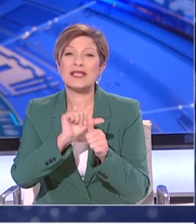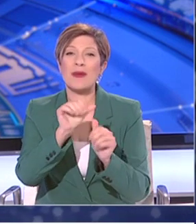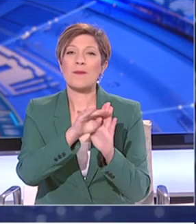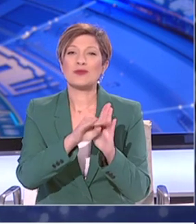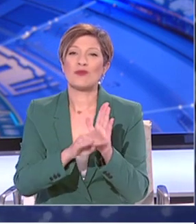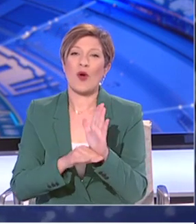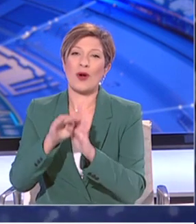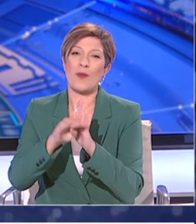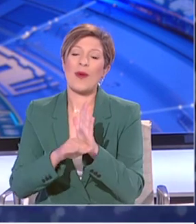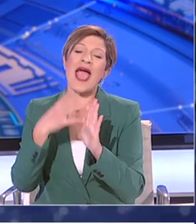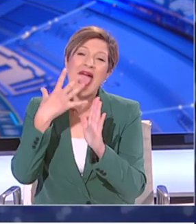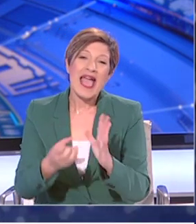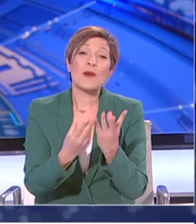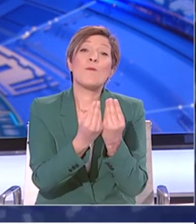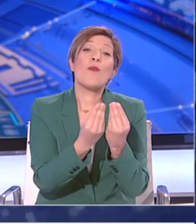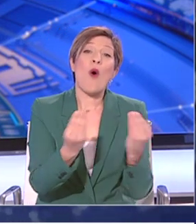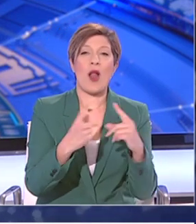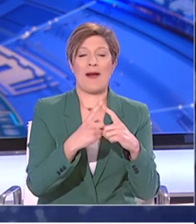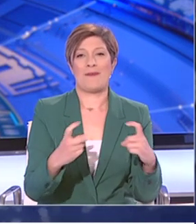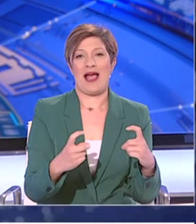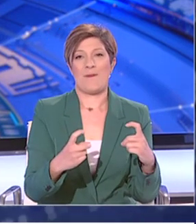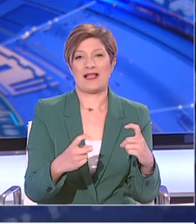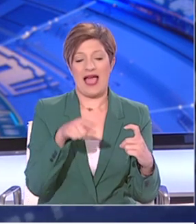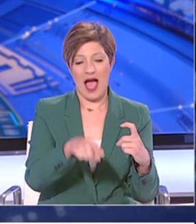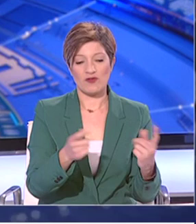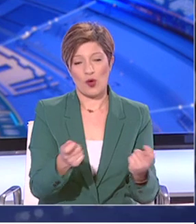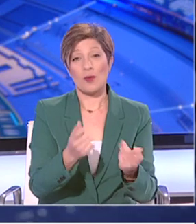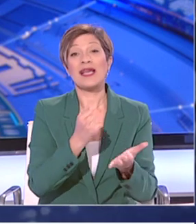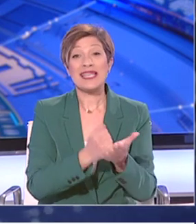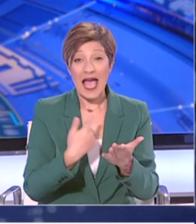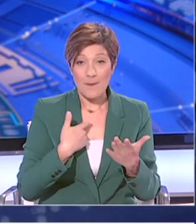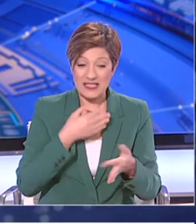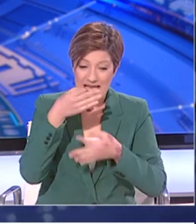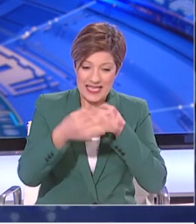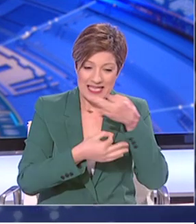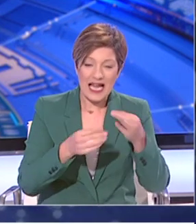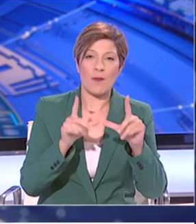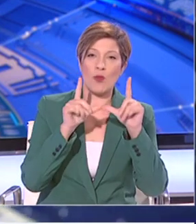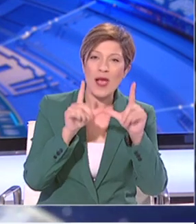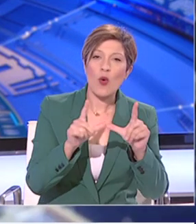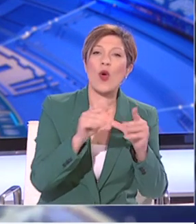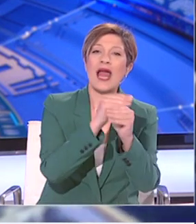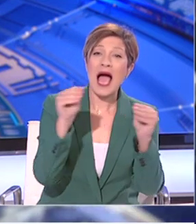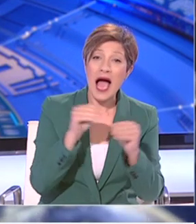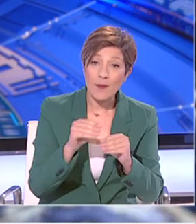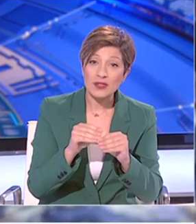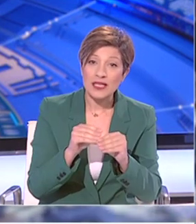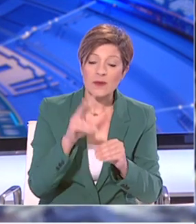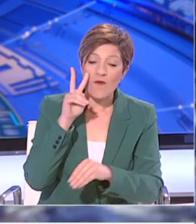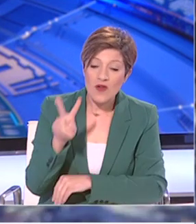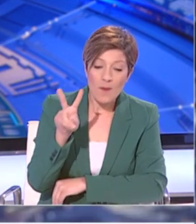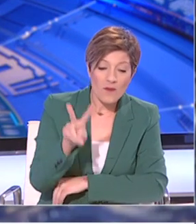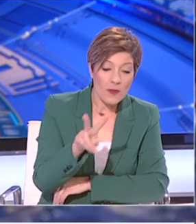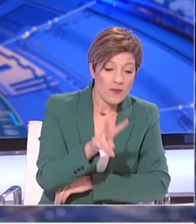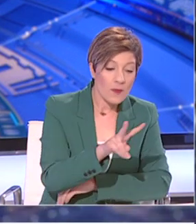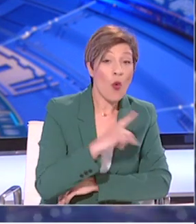υπάρχουν πολλοί παράγοντες που παίζουν σε σημασία και πρέπει να ληφθούν όλα αυτά υπόψη για να δείτε την ακριβή εικόνα της